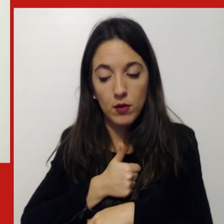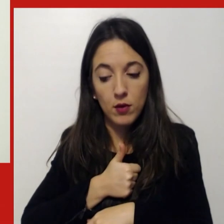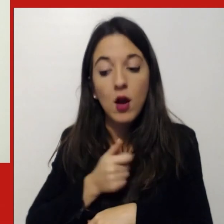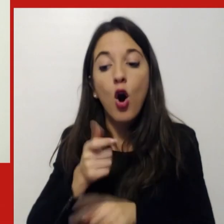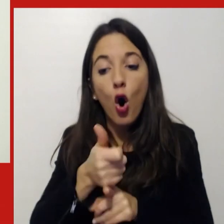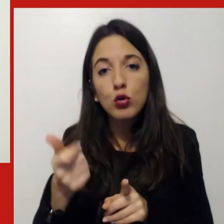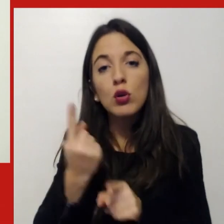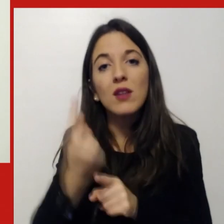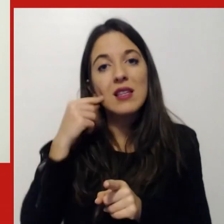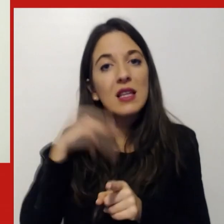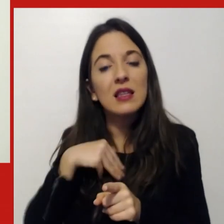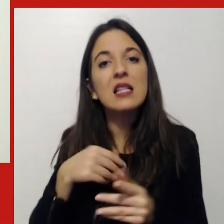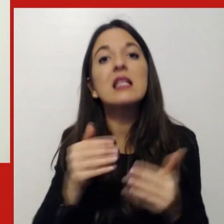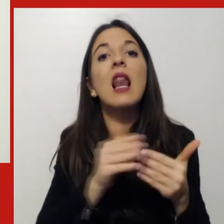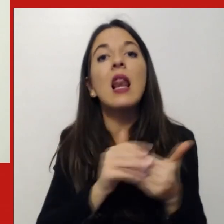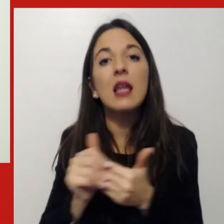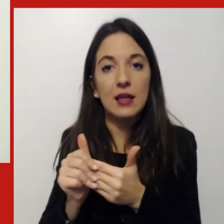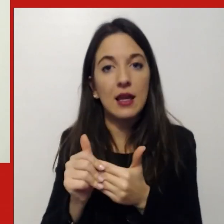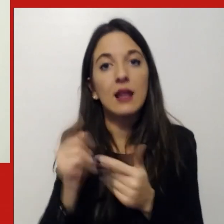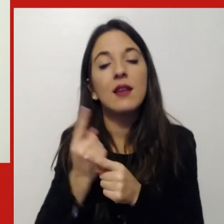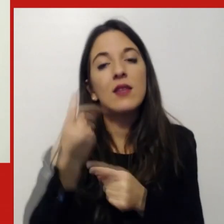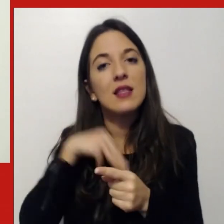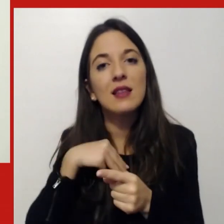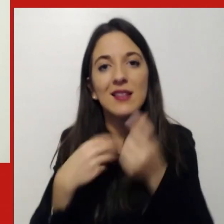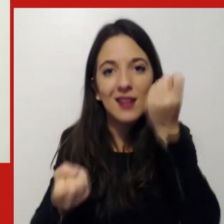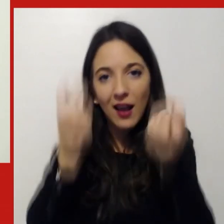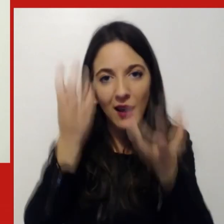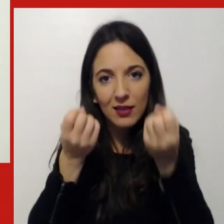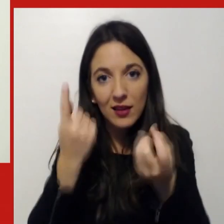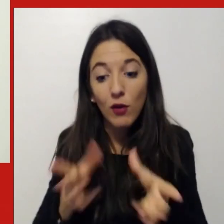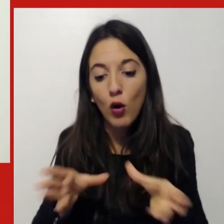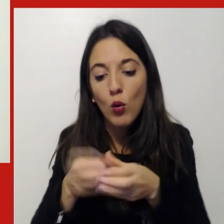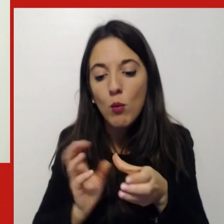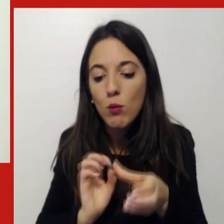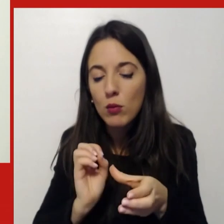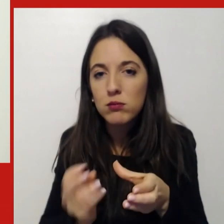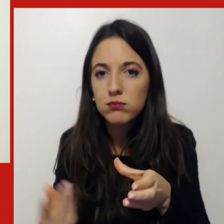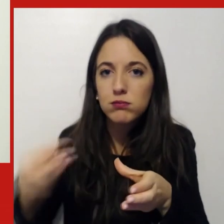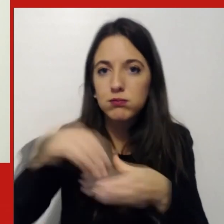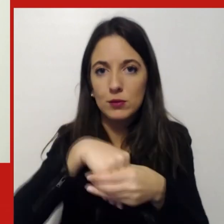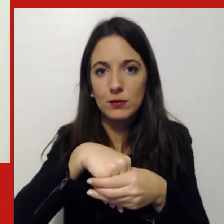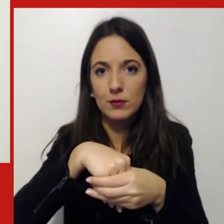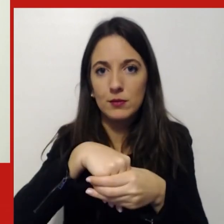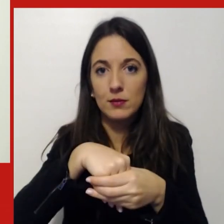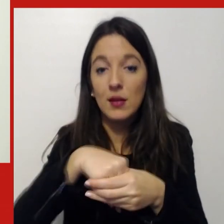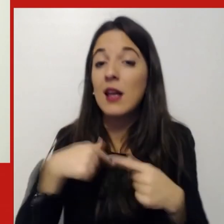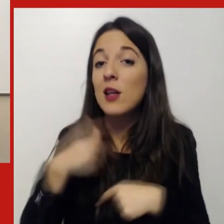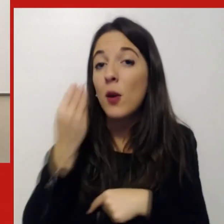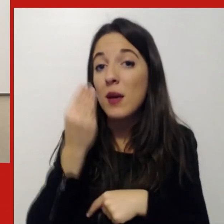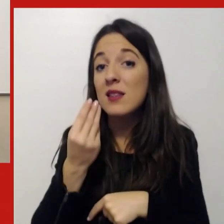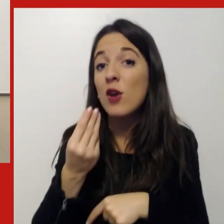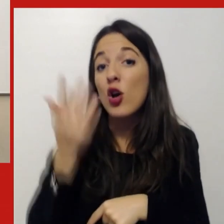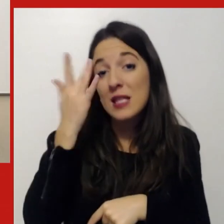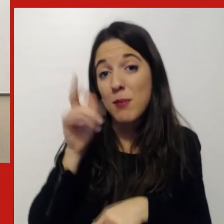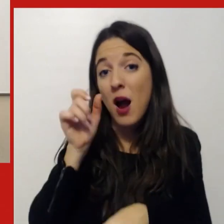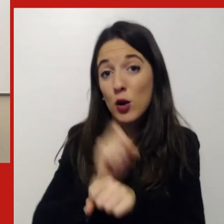rispetto a quella che è sua organizzazione rispetto a quella che è il suo team secondo me il lavoratore più smart è proprio quello che sa essere